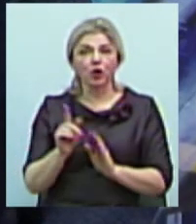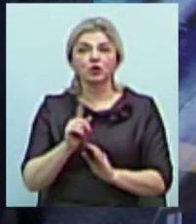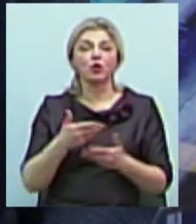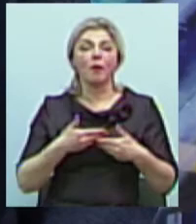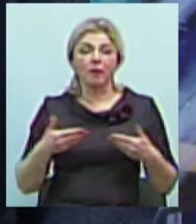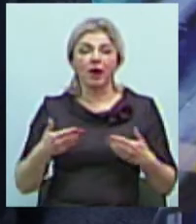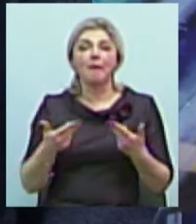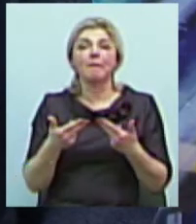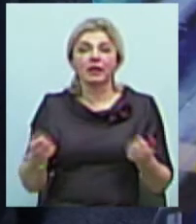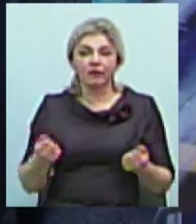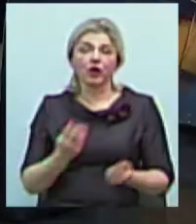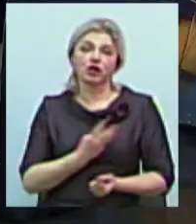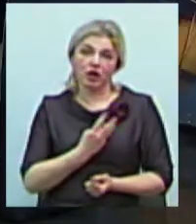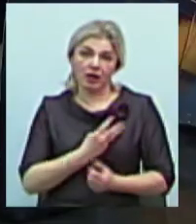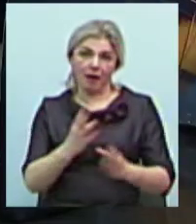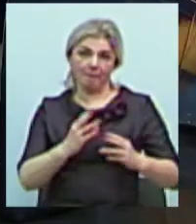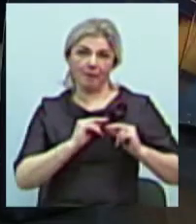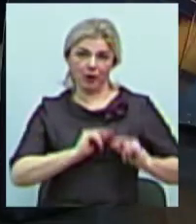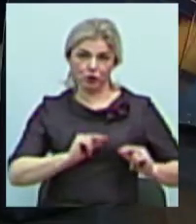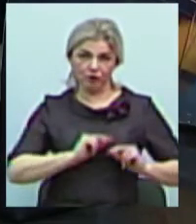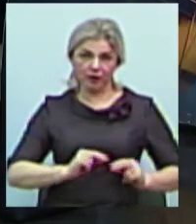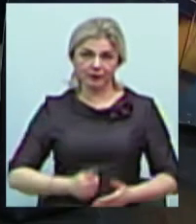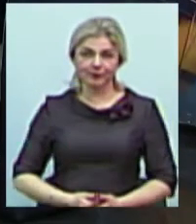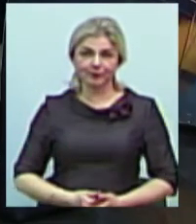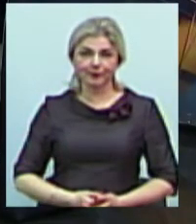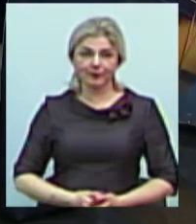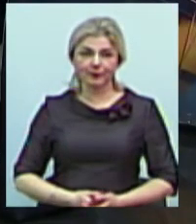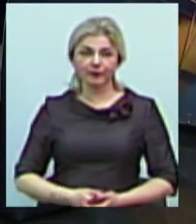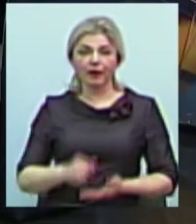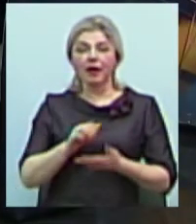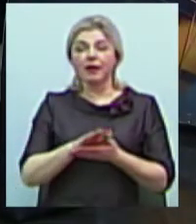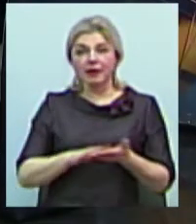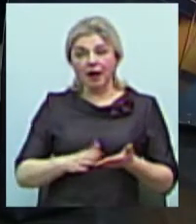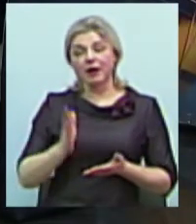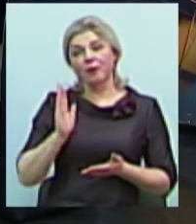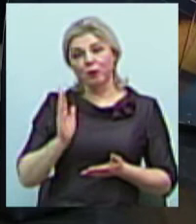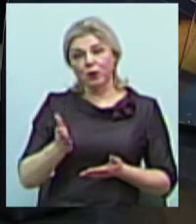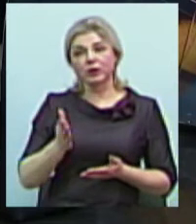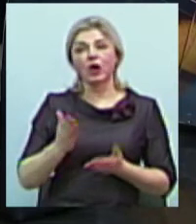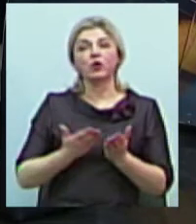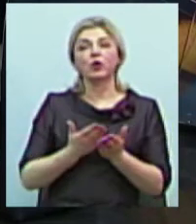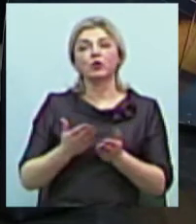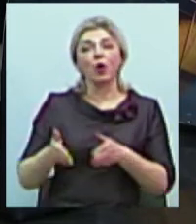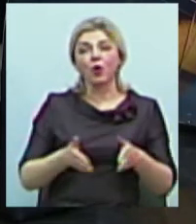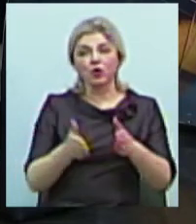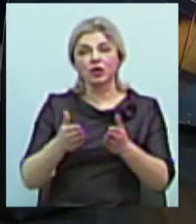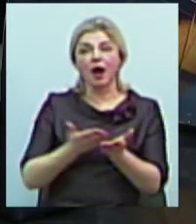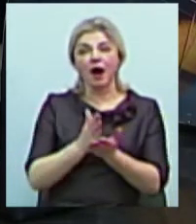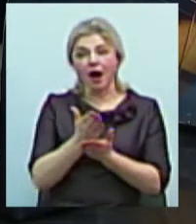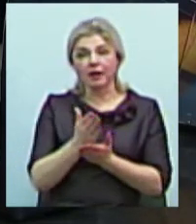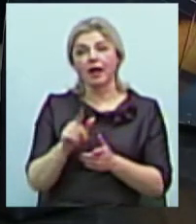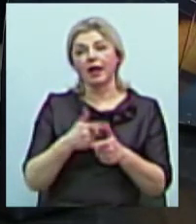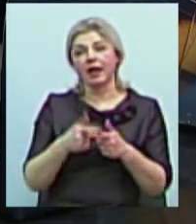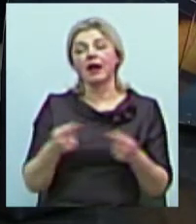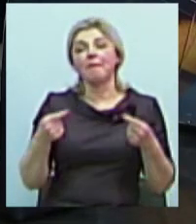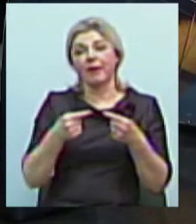співпрацювати. Тобто далі, напевно, буде або дорожня карта, або якийсь перелік заходів.